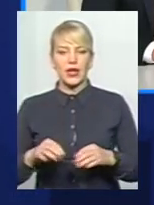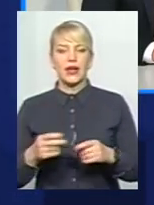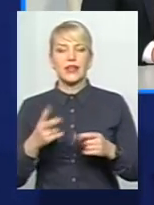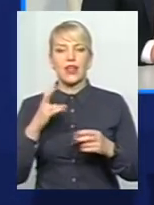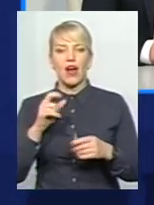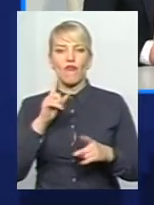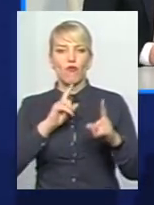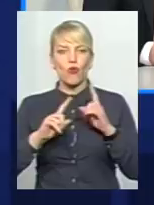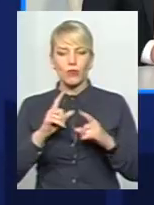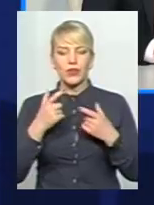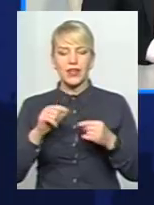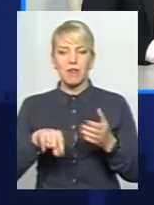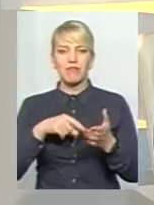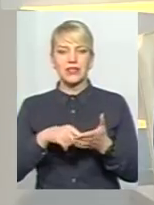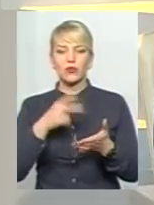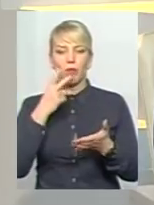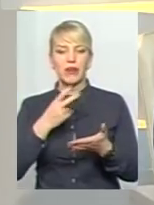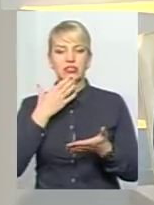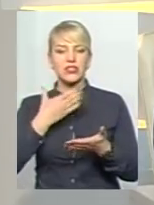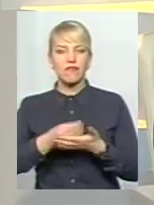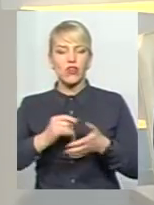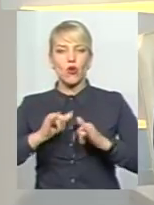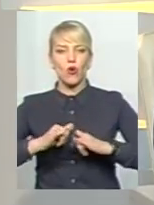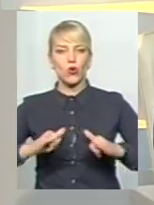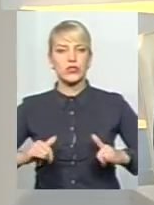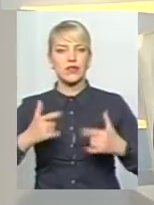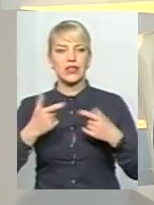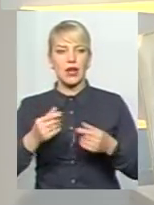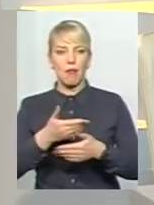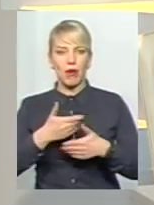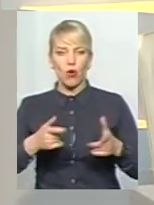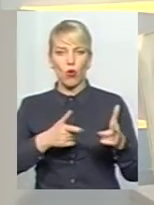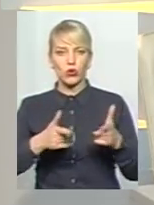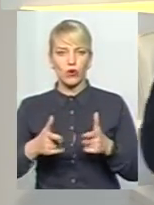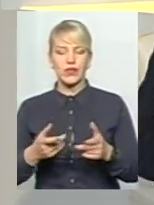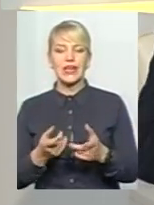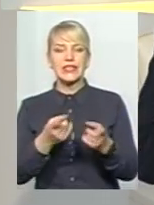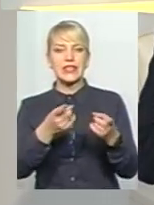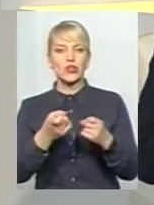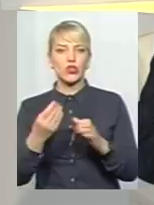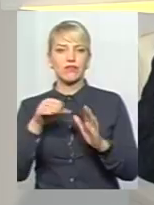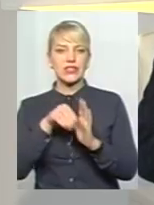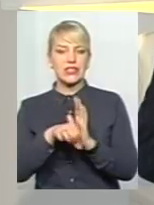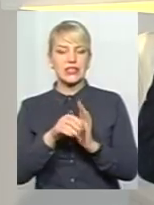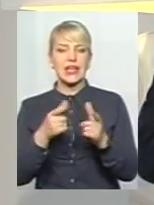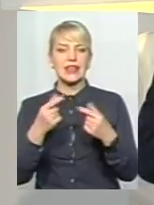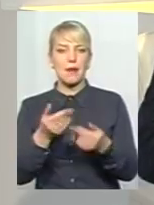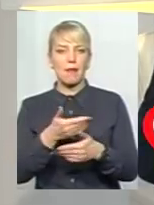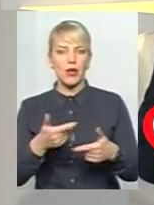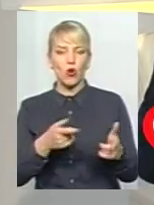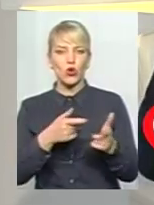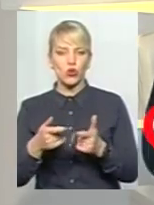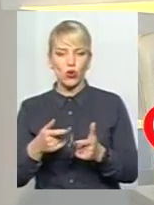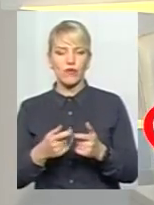бачить свій розвиток і де, власне, ми готові залучати інвестиції, пропонувати участь бізнесу, місцевому